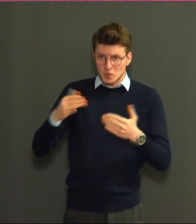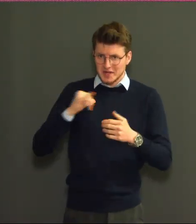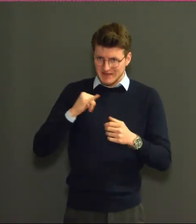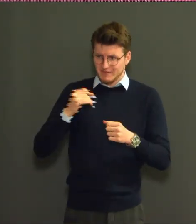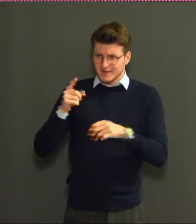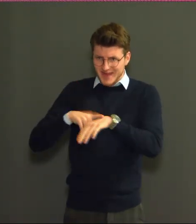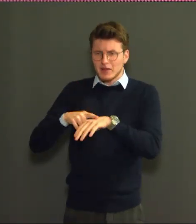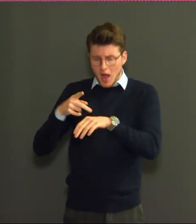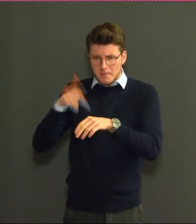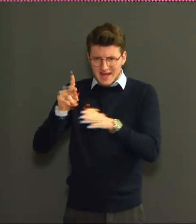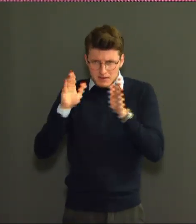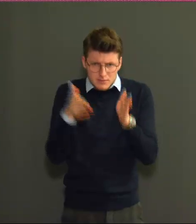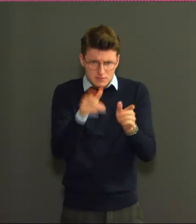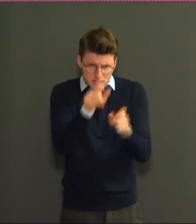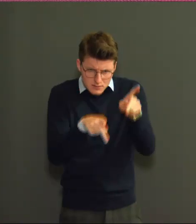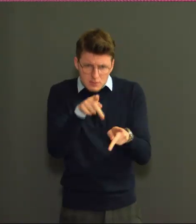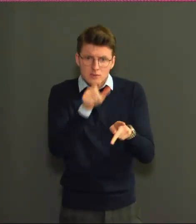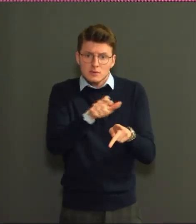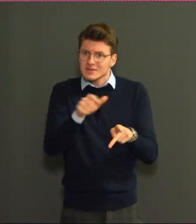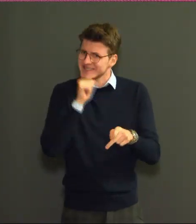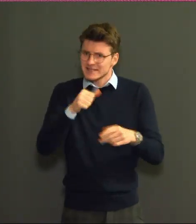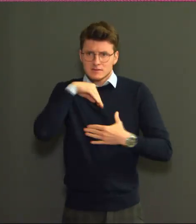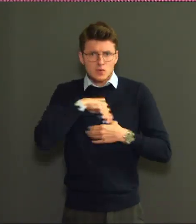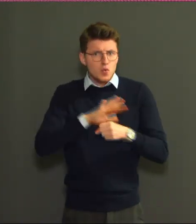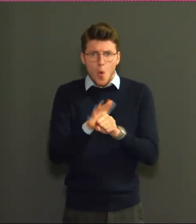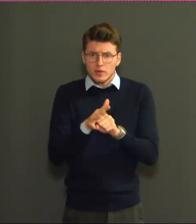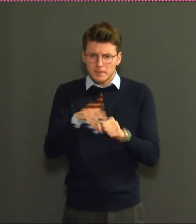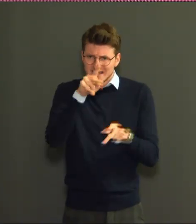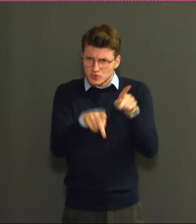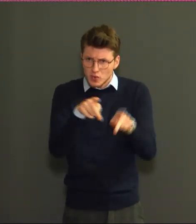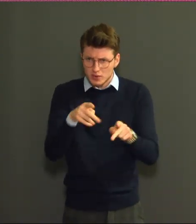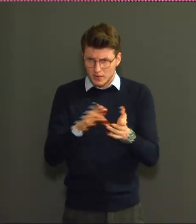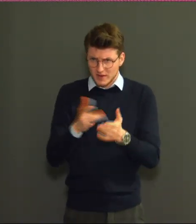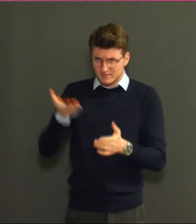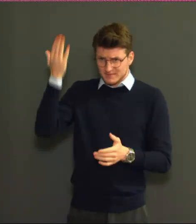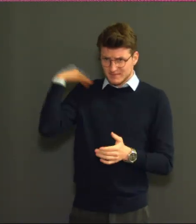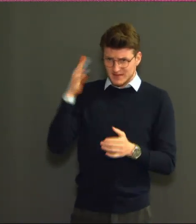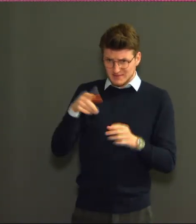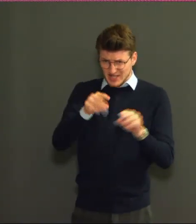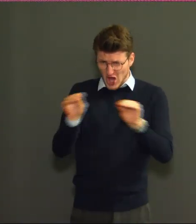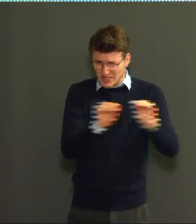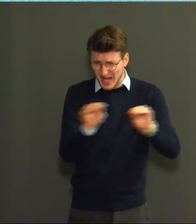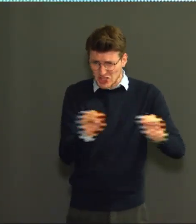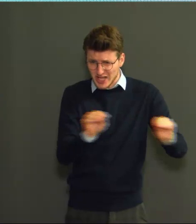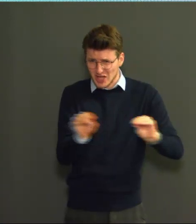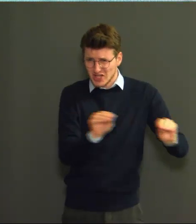-covid-zorgen. Er moet echter nog een lange inhaalbeweging gemaakt worden.